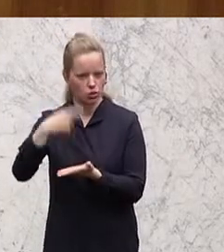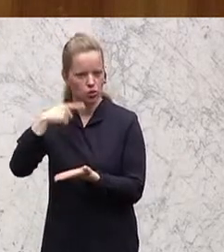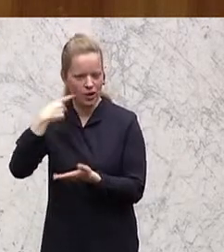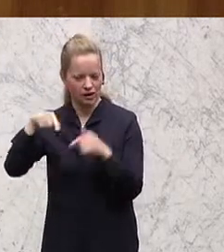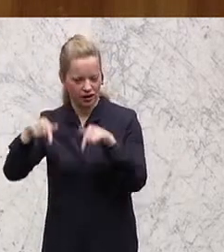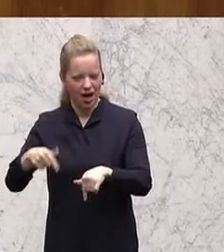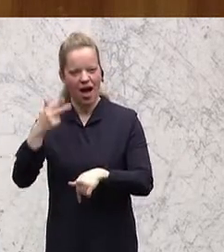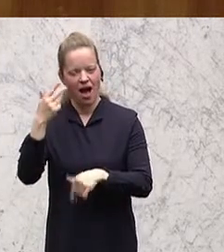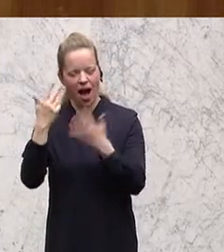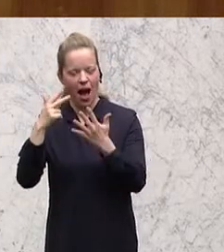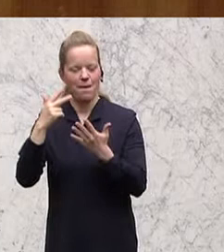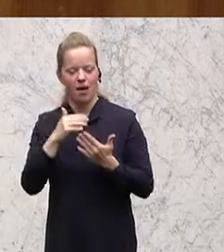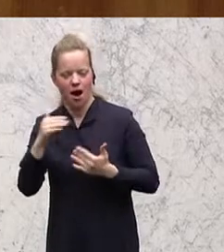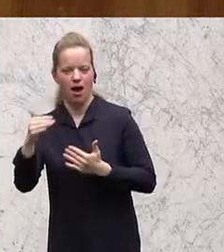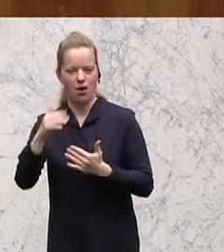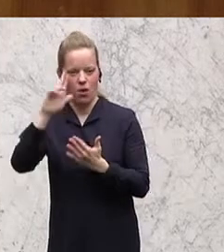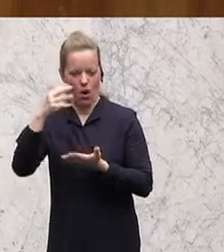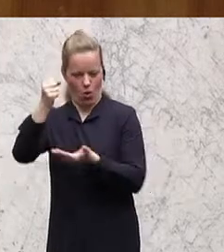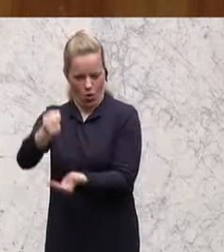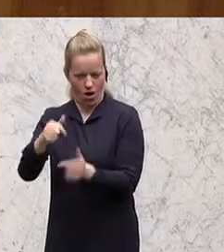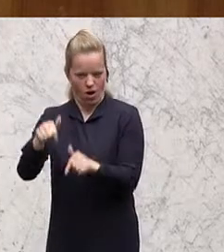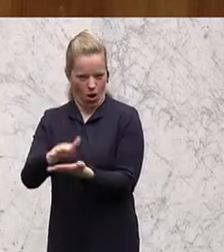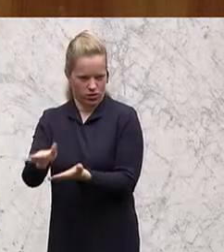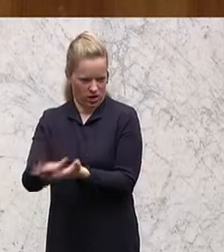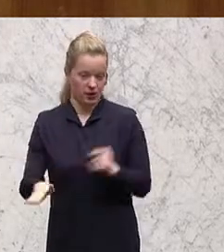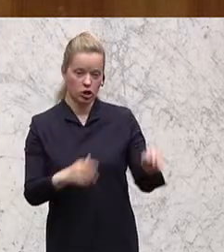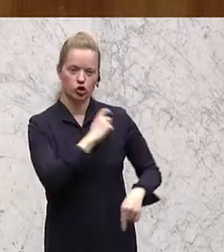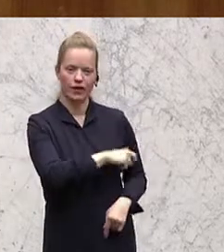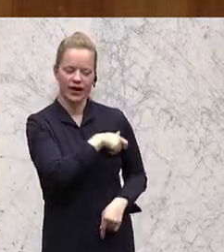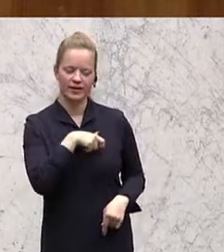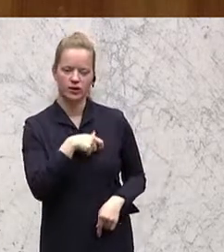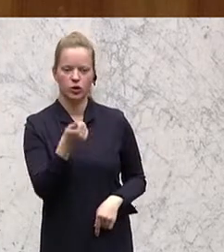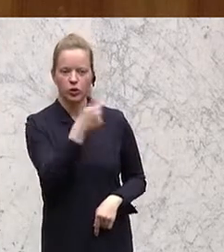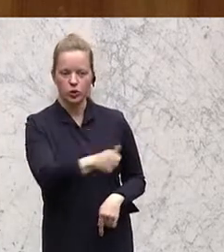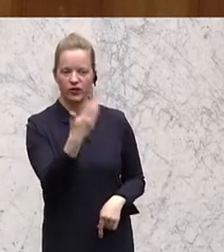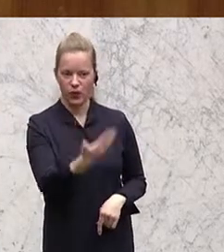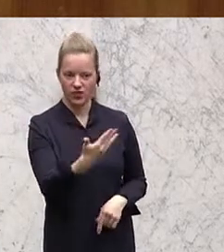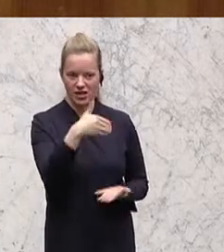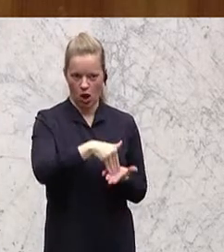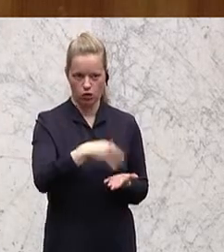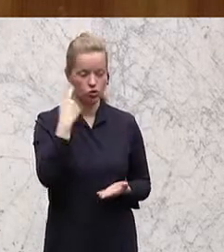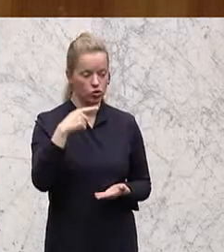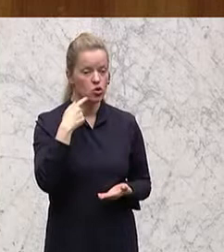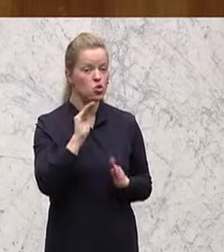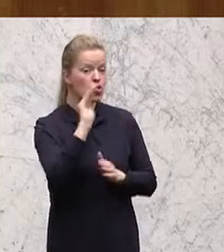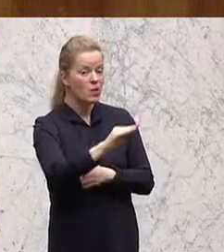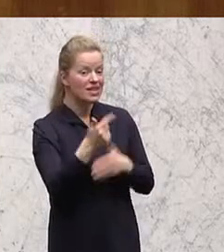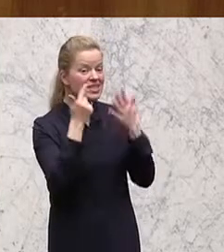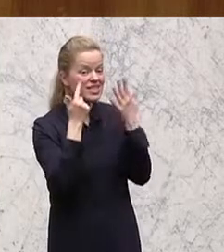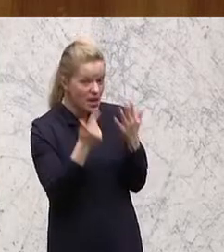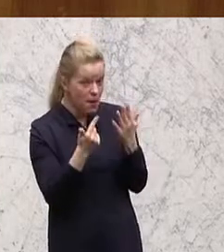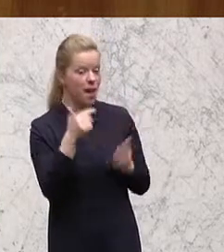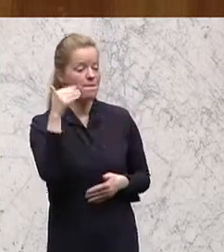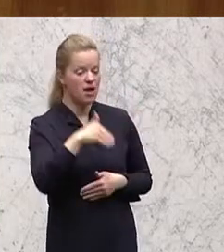an öffentlichen Mitteln für den öffentlichen Hochschulsektor aus. Die Schweiz hat rund 150.000 Studierenden, gibt aber über 7 Milliarden